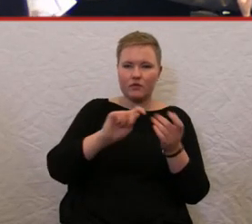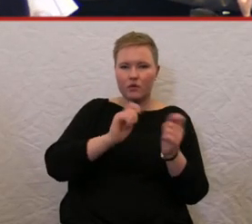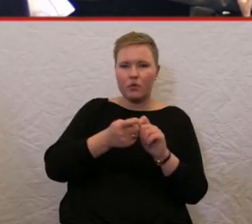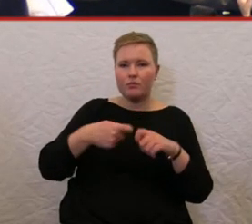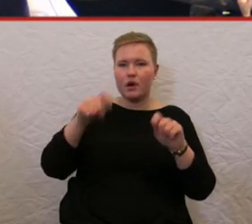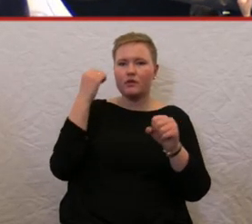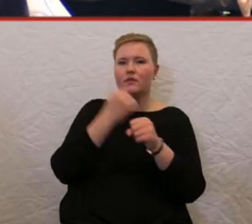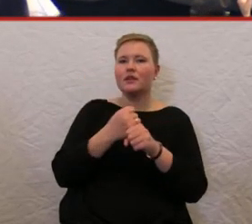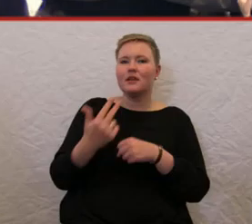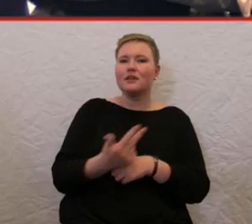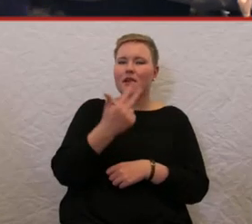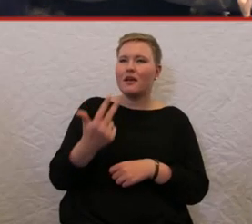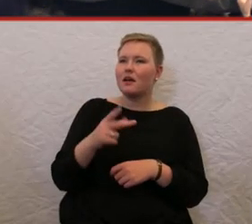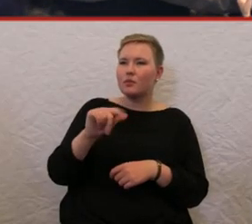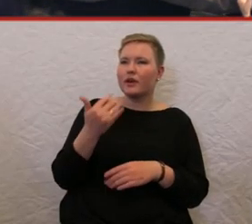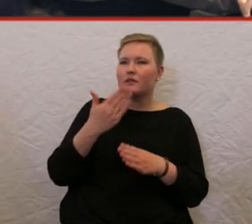drei Jahre Projekt?